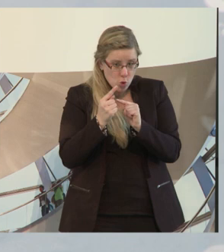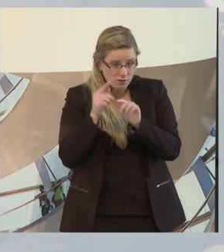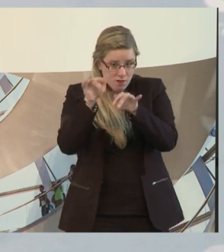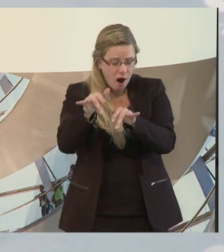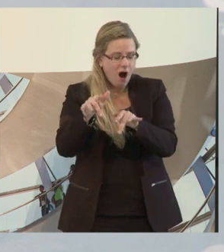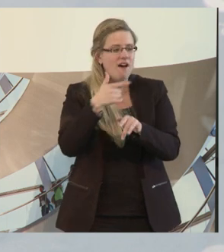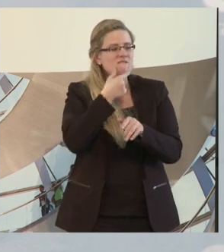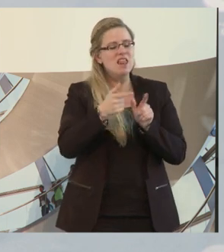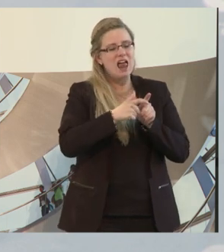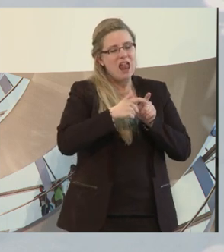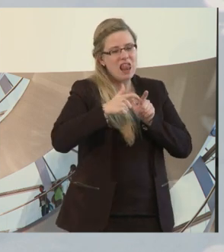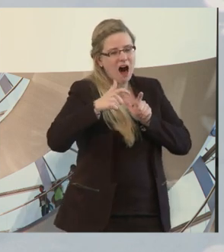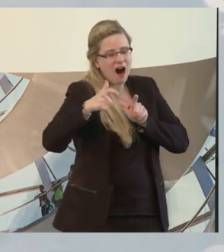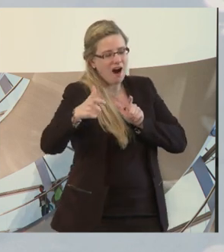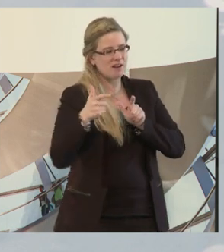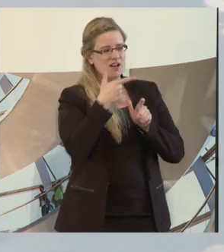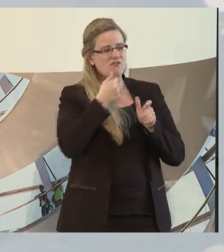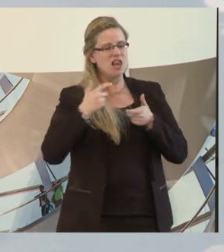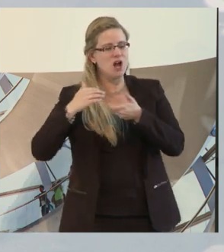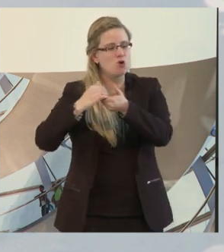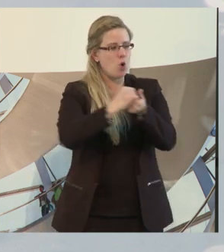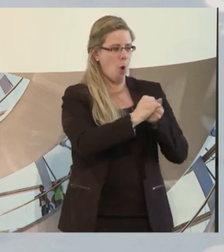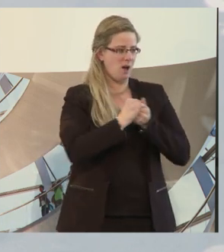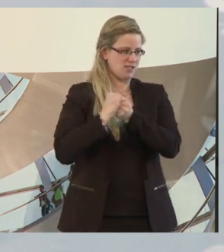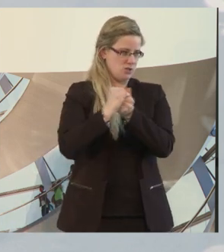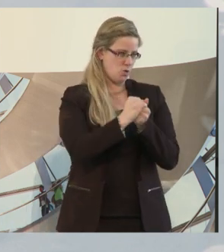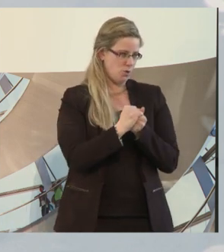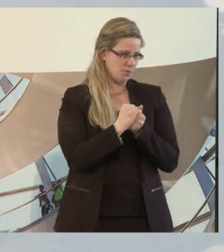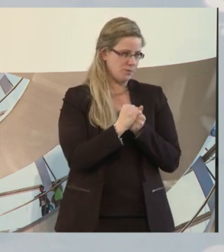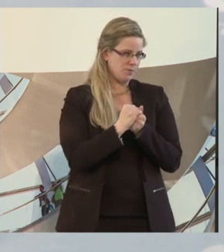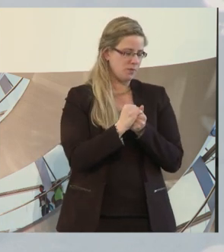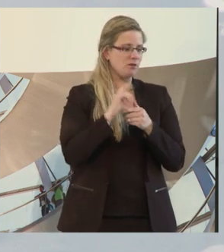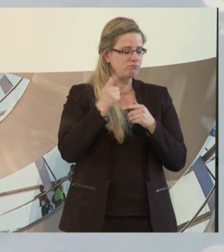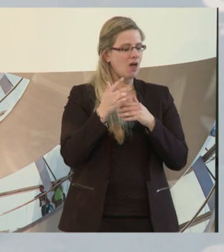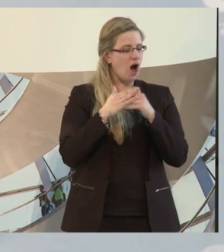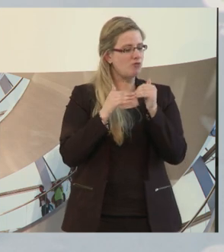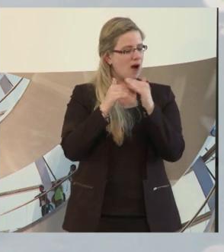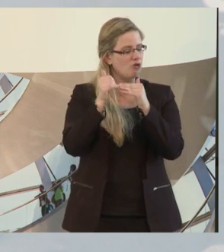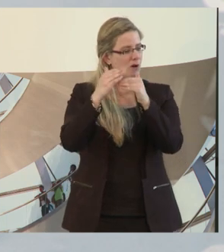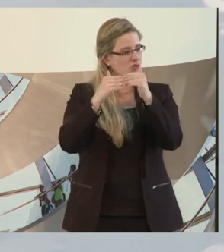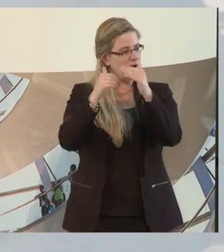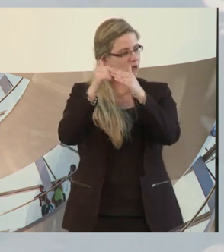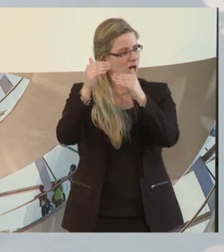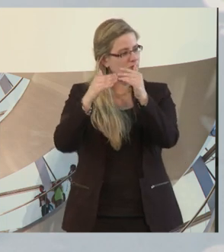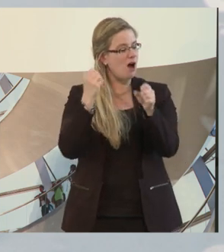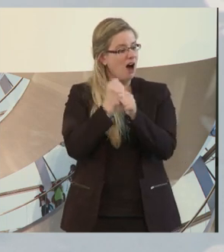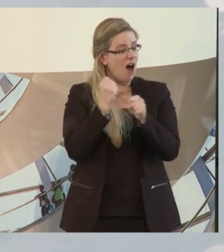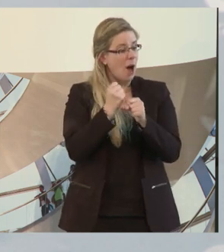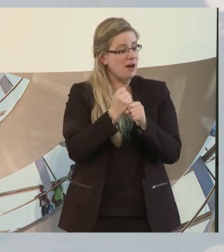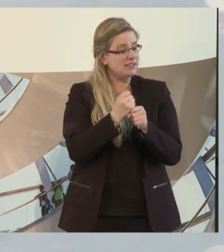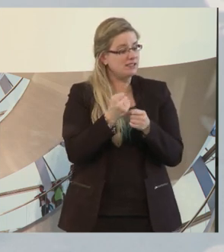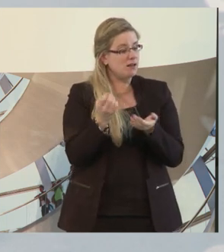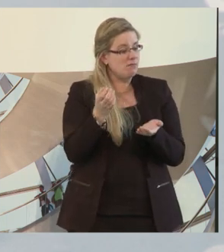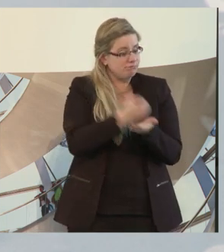Wir bauen eigentlich im Rahmen der kooperativen Beschäftigung Arbeitsverhältnisse auf, die unbefristet sind.